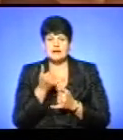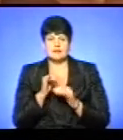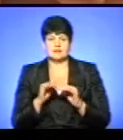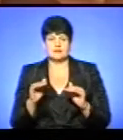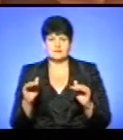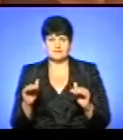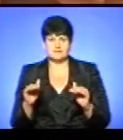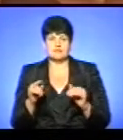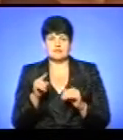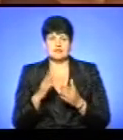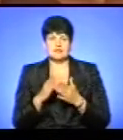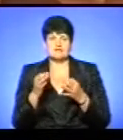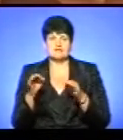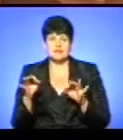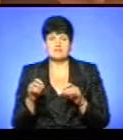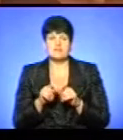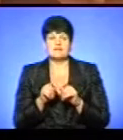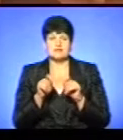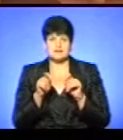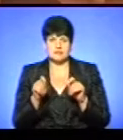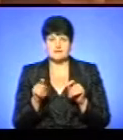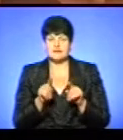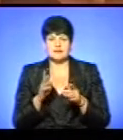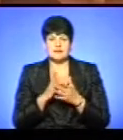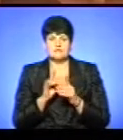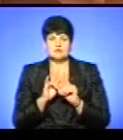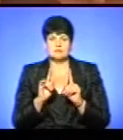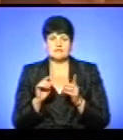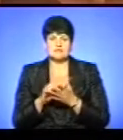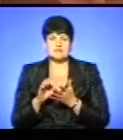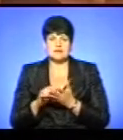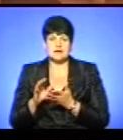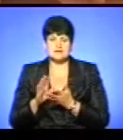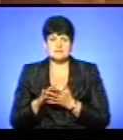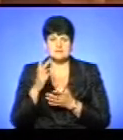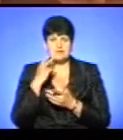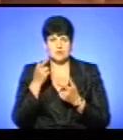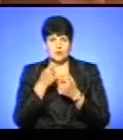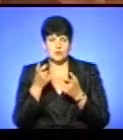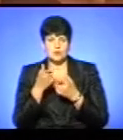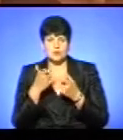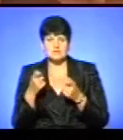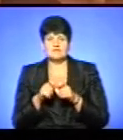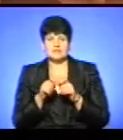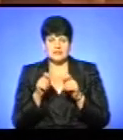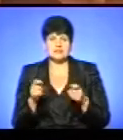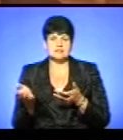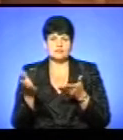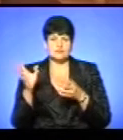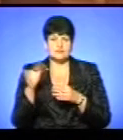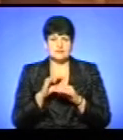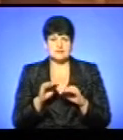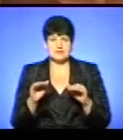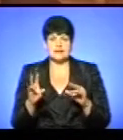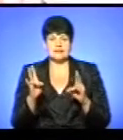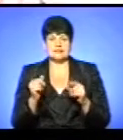діточок. Він є вільний, він відкритий, не є по якісь такі особливі реєстрації. Ми завжди оголошуємо і відкриті запрошуємо усіх-усіх дітей